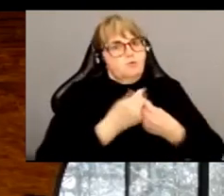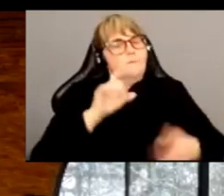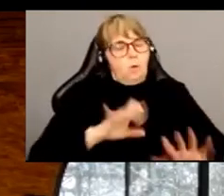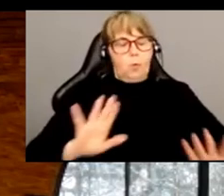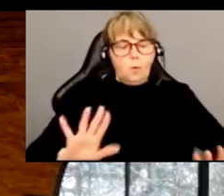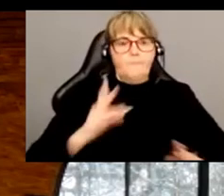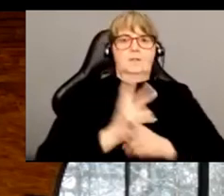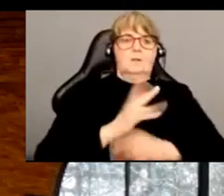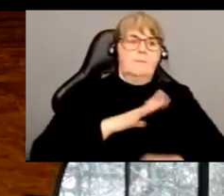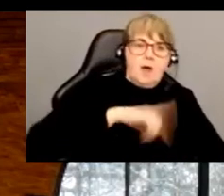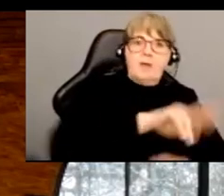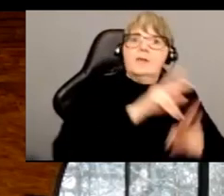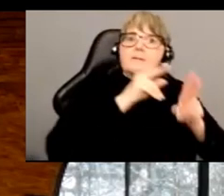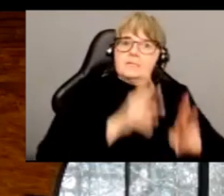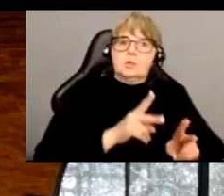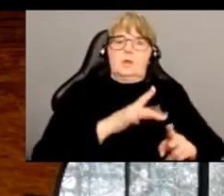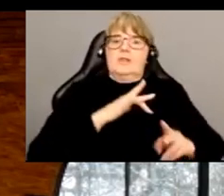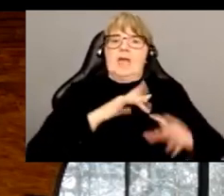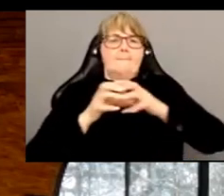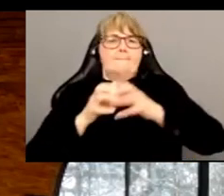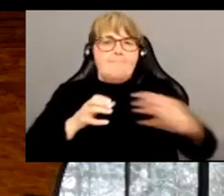de chemin à faire. sont des personnes qui sont excessivement